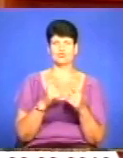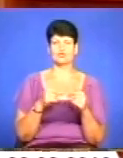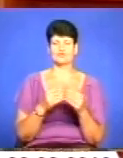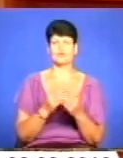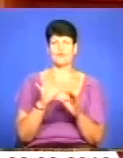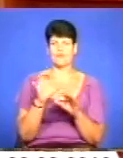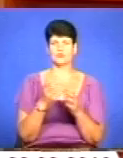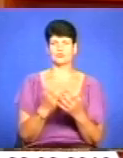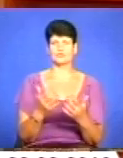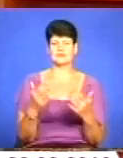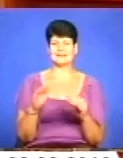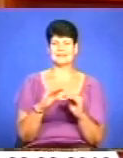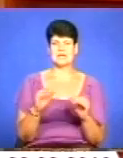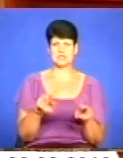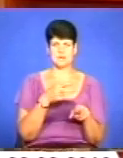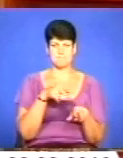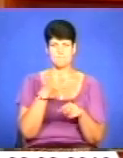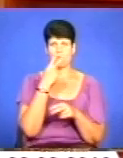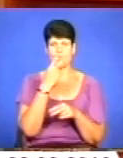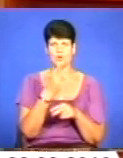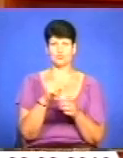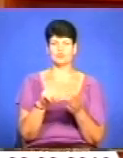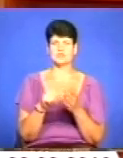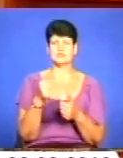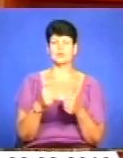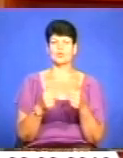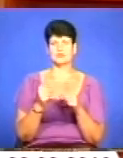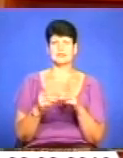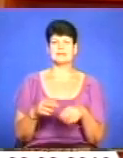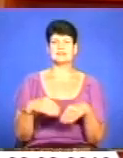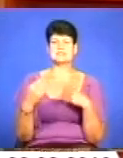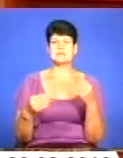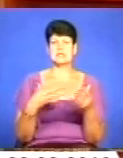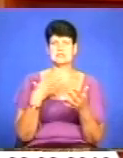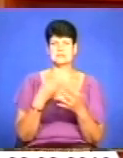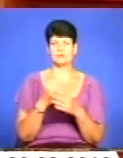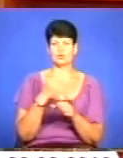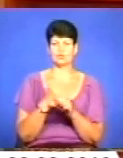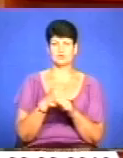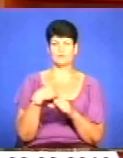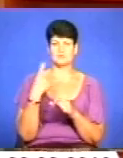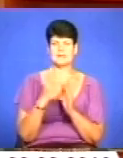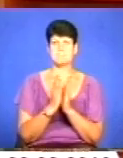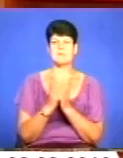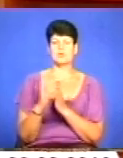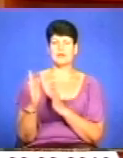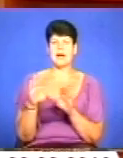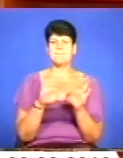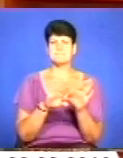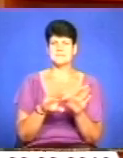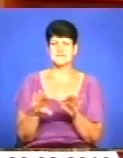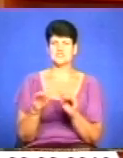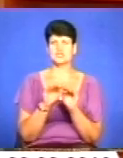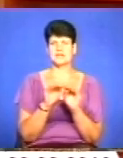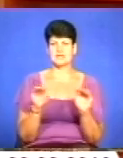Україну. Дитячий погляд». Учасники конкурсу надсилали свої роботи до обласних бібліотек і пізніше на